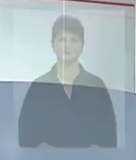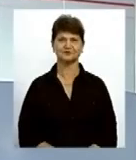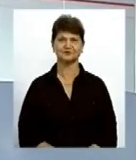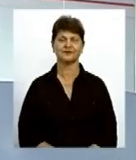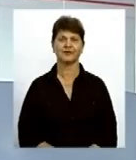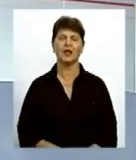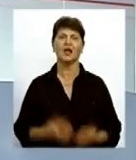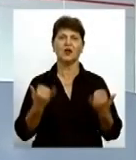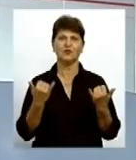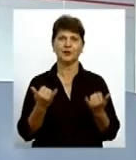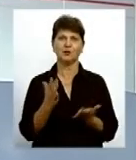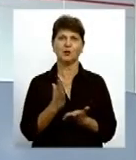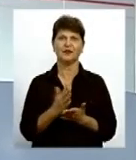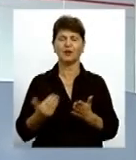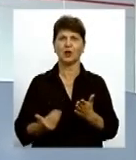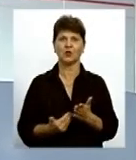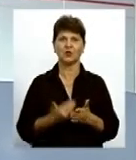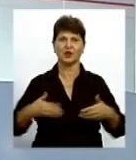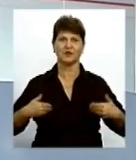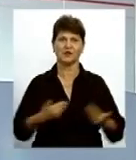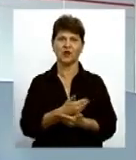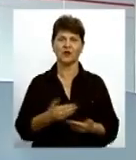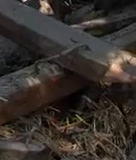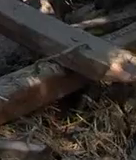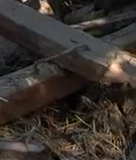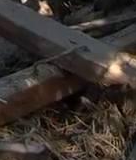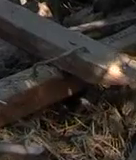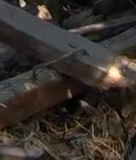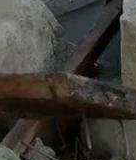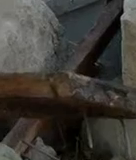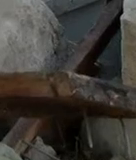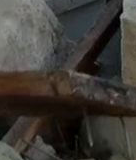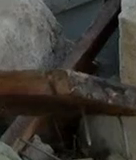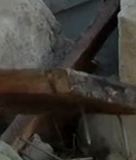В прямому ефірі новини, вітаю вас сьогодні у випуску